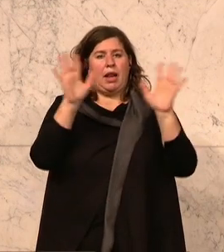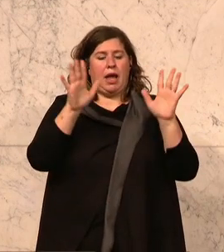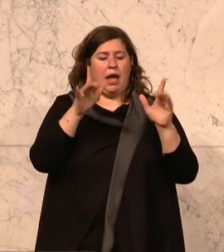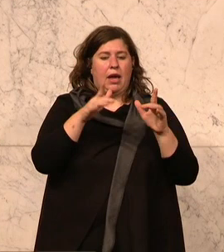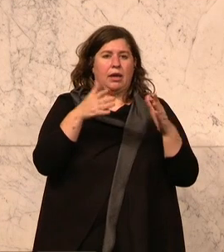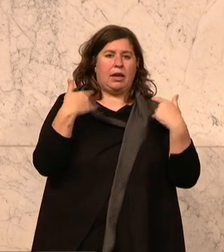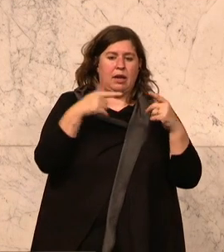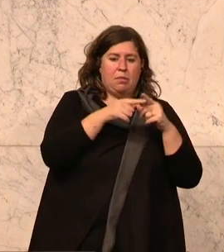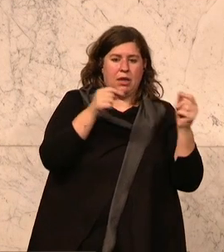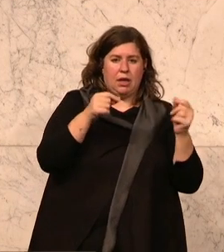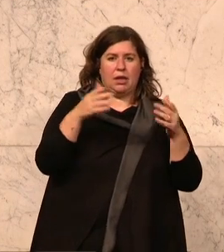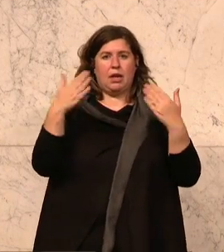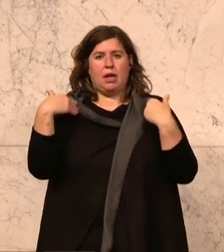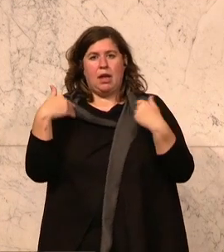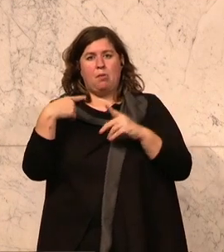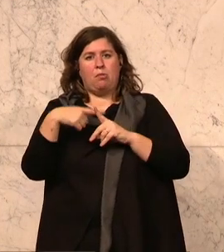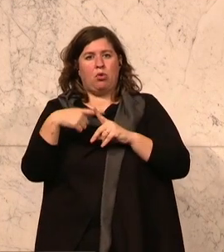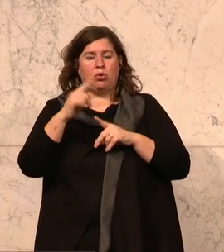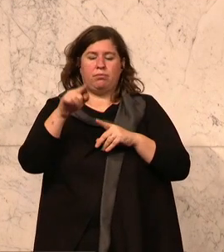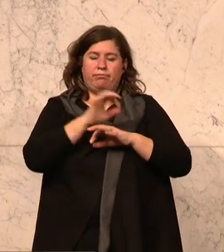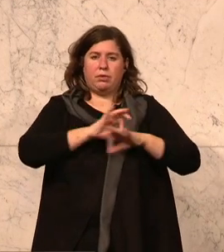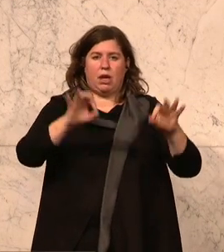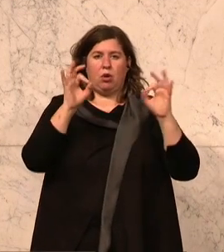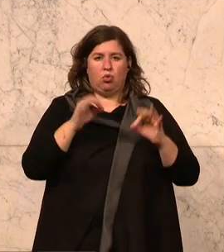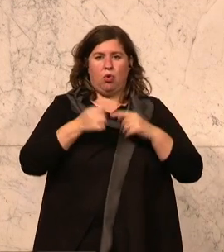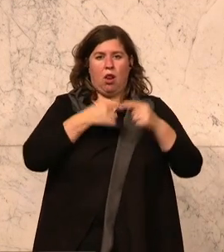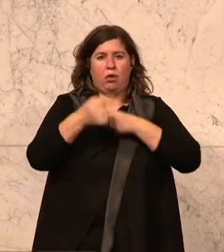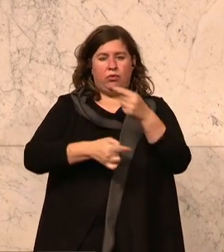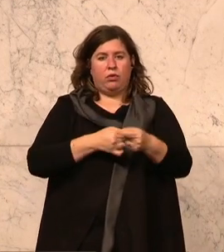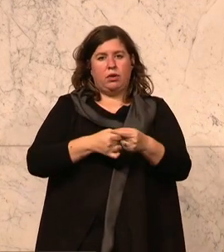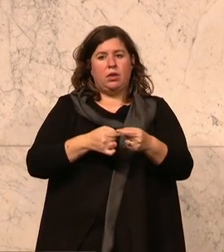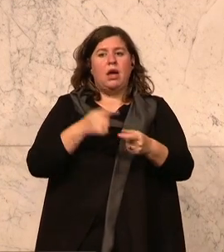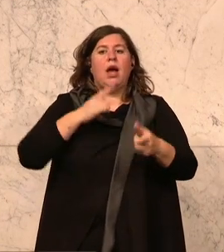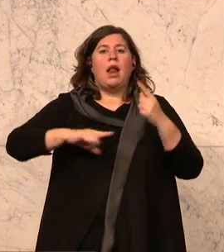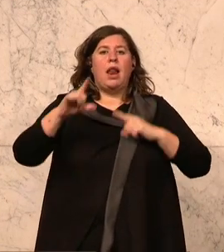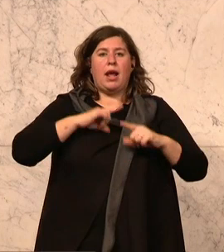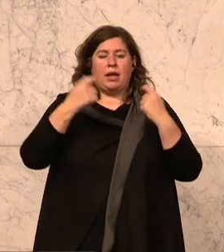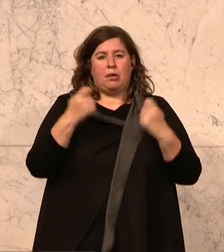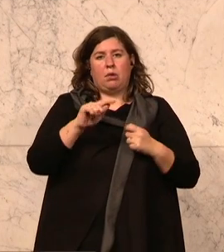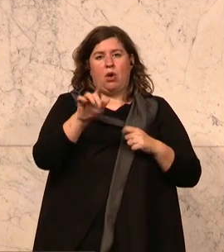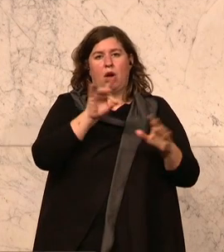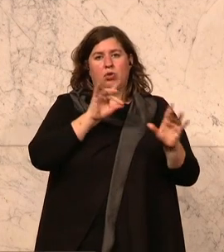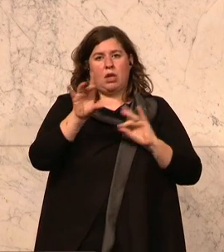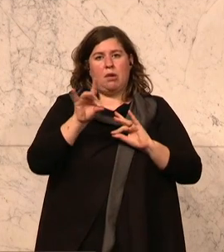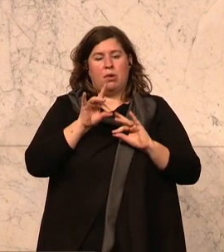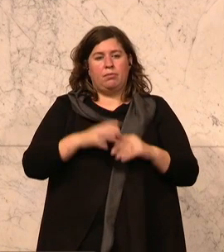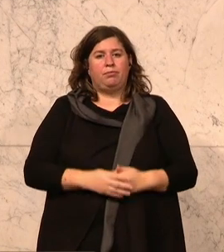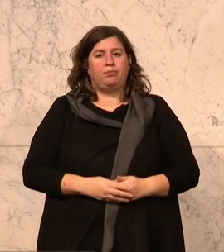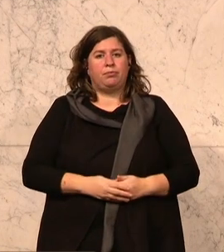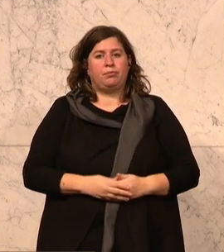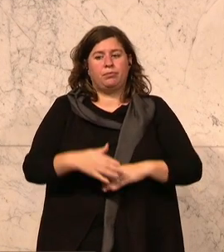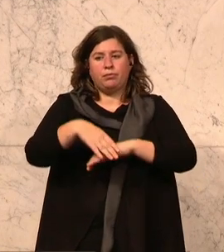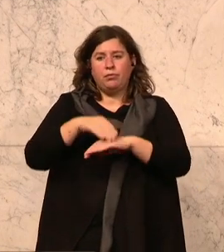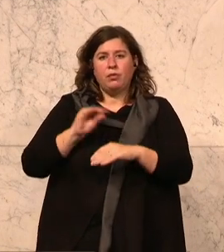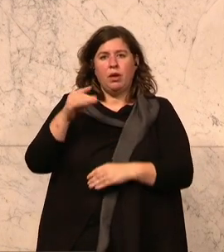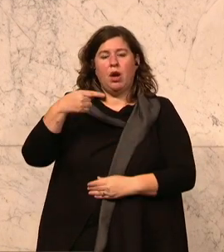Klimabonus eine gute Sache sind und auch sehr gut funktionieren. Leider gibt es aber auch Ausnahmen. Bei den Gemeinden